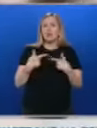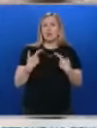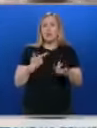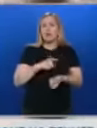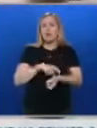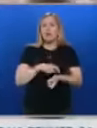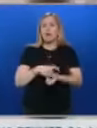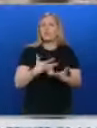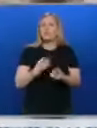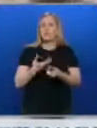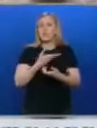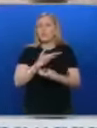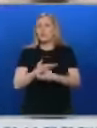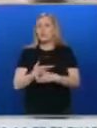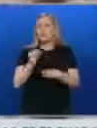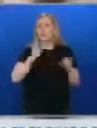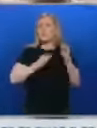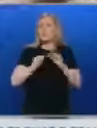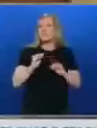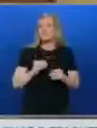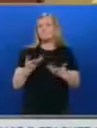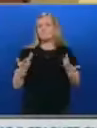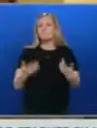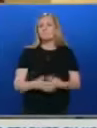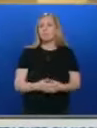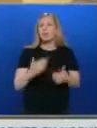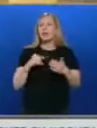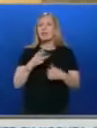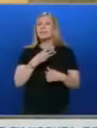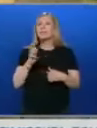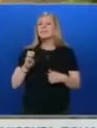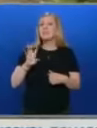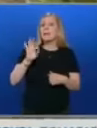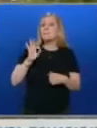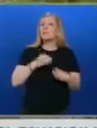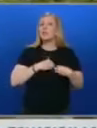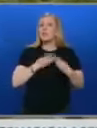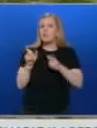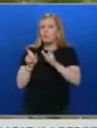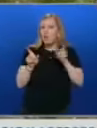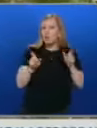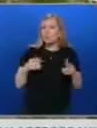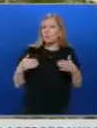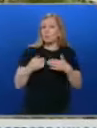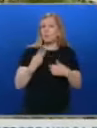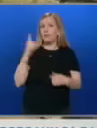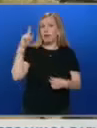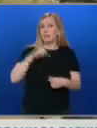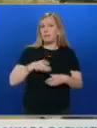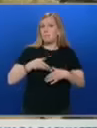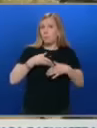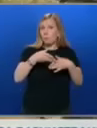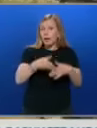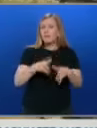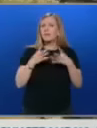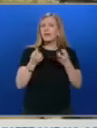Проблемът тук е, че са дълги процедурите. Над 350 доброволци през последните два дни помагаха на терен в най